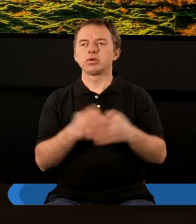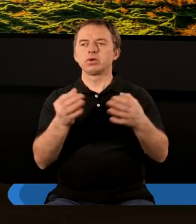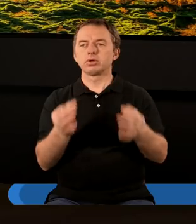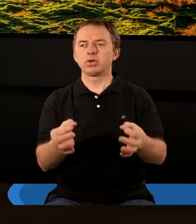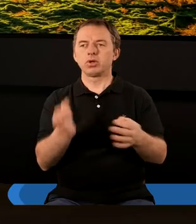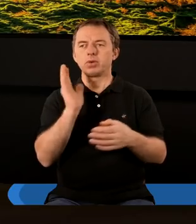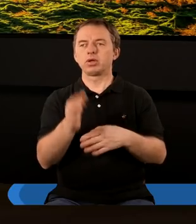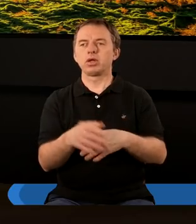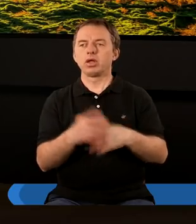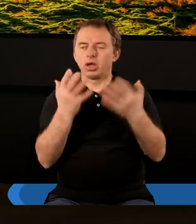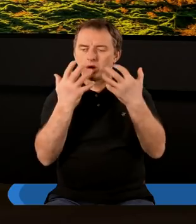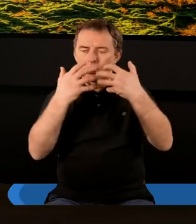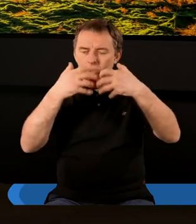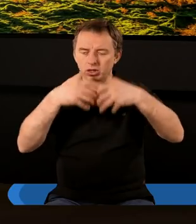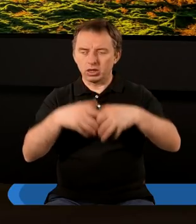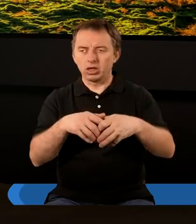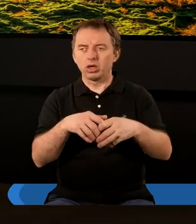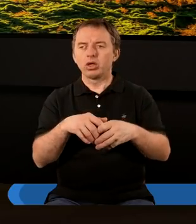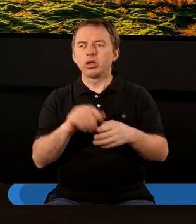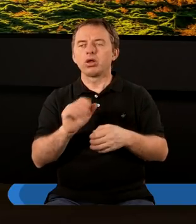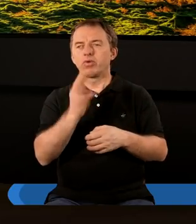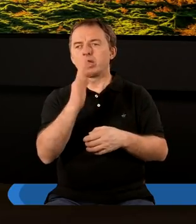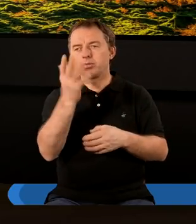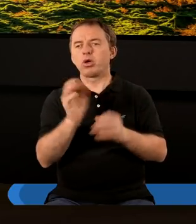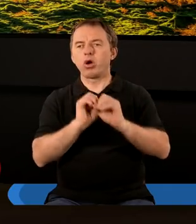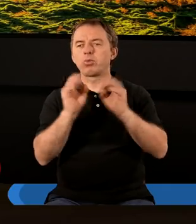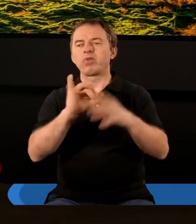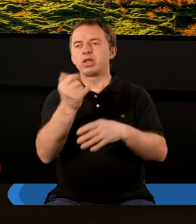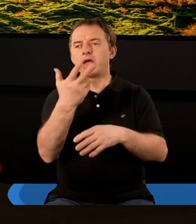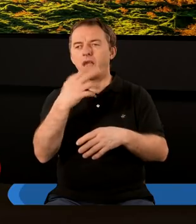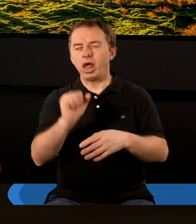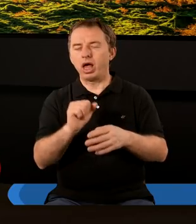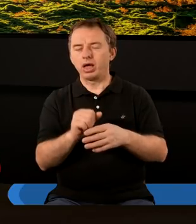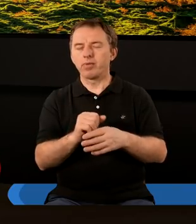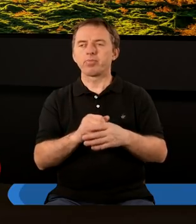Dzisiaj będziemy koncentrować się na czwartym, piątym rozdziale Księgi Objawienia.